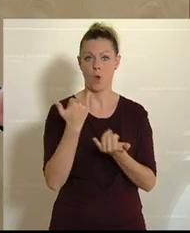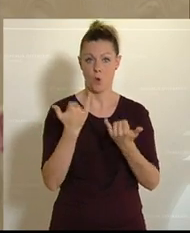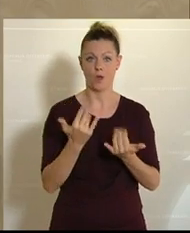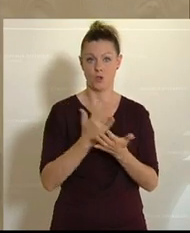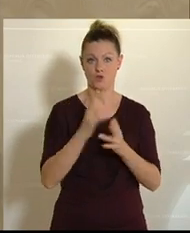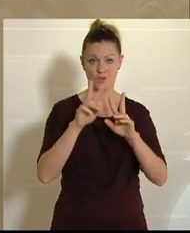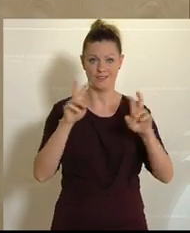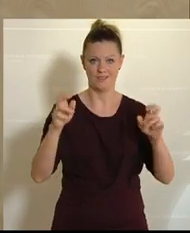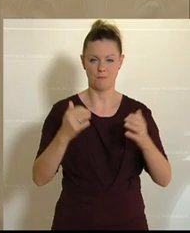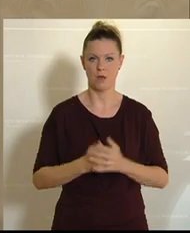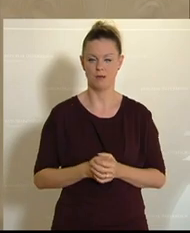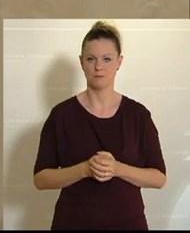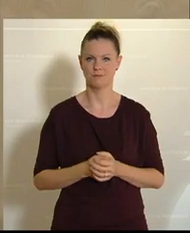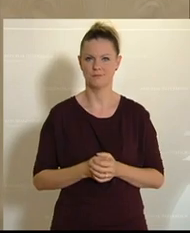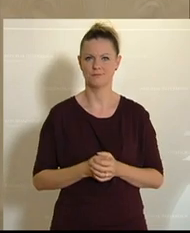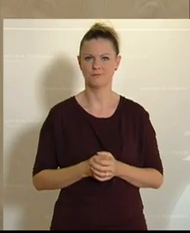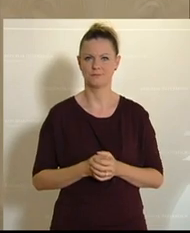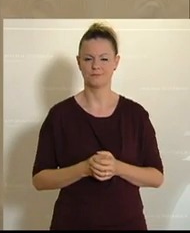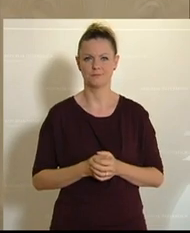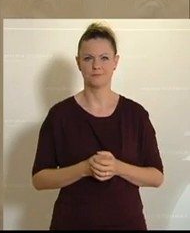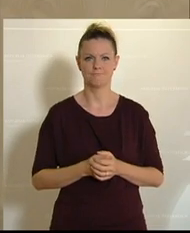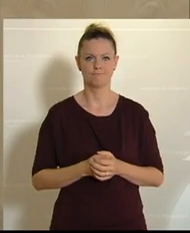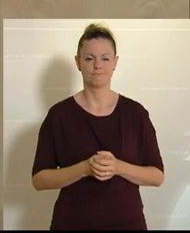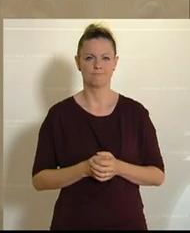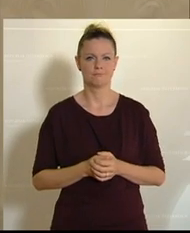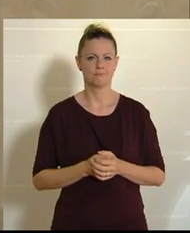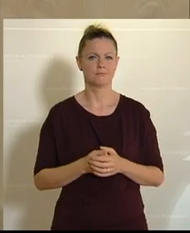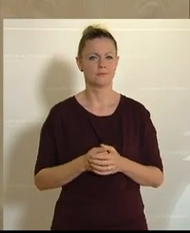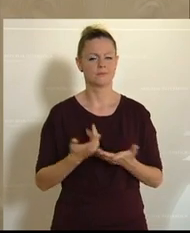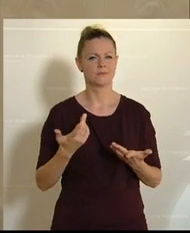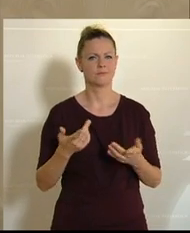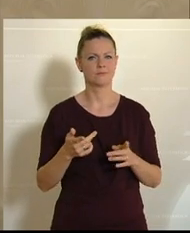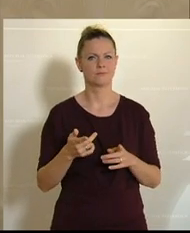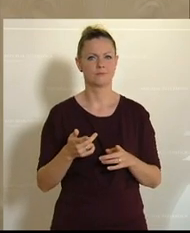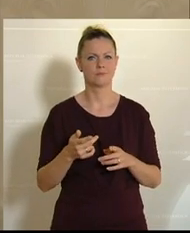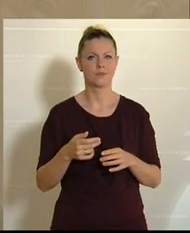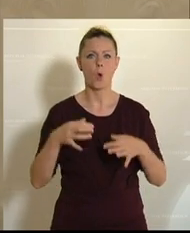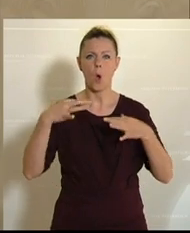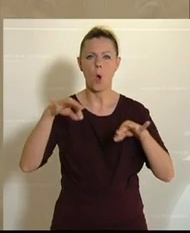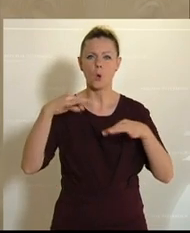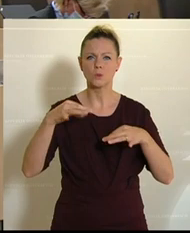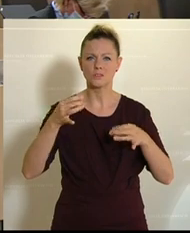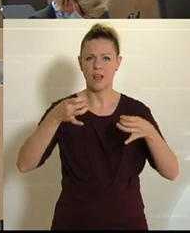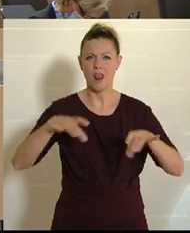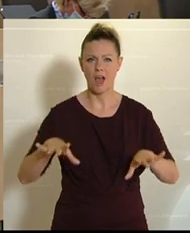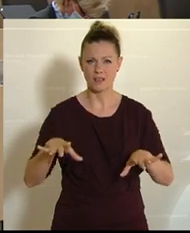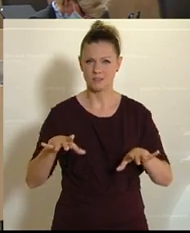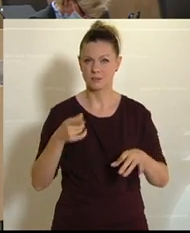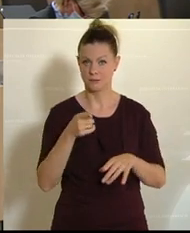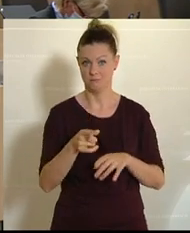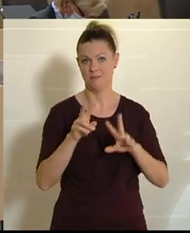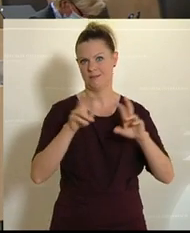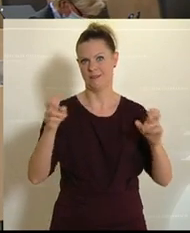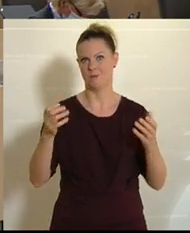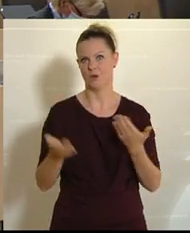dieser sehr umstrittene und dann schnell wieder außer Kraft getretene Ostererlass ist ein